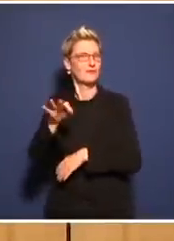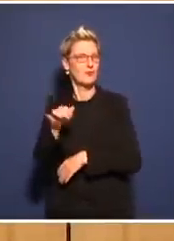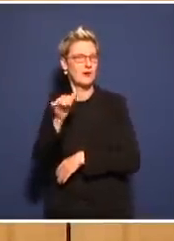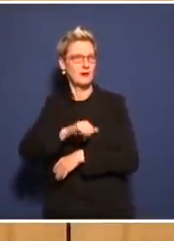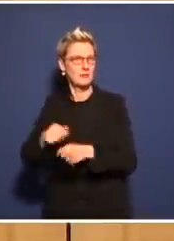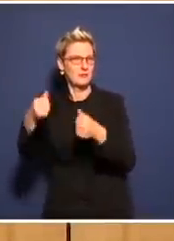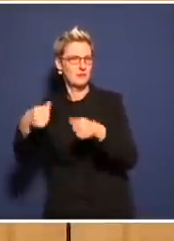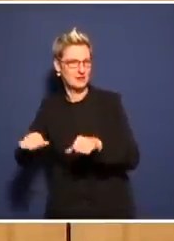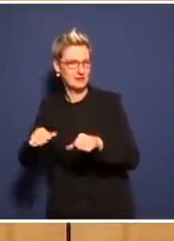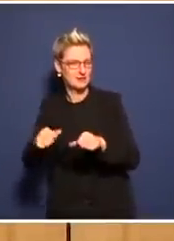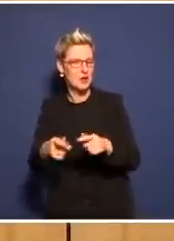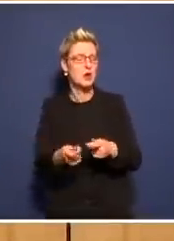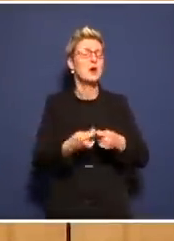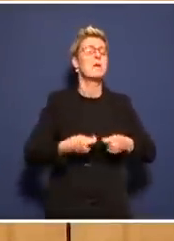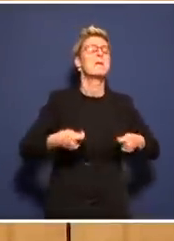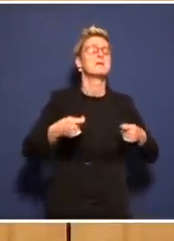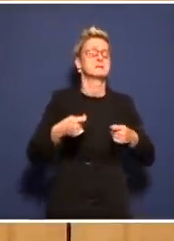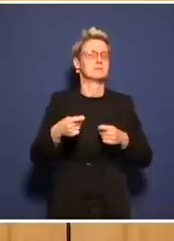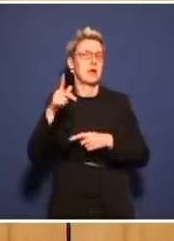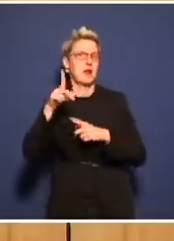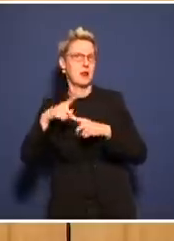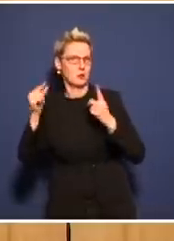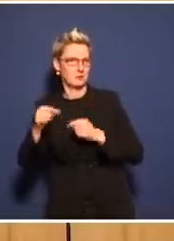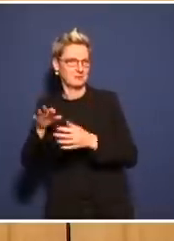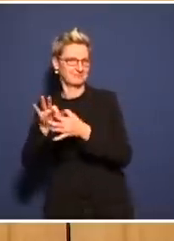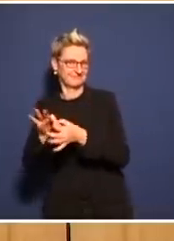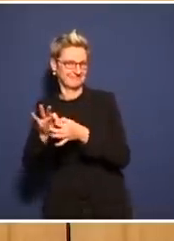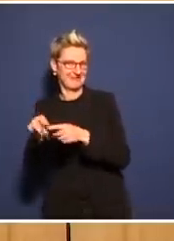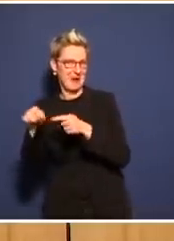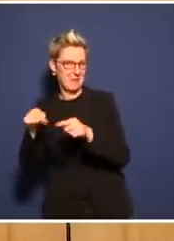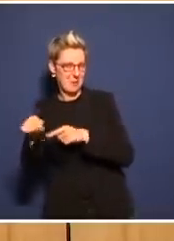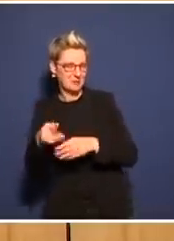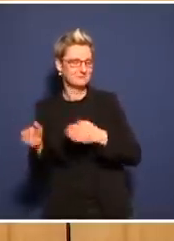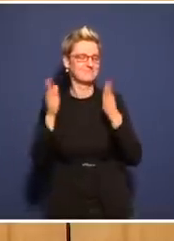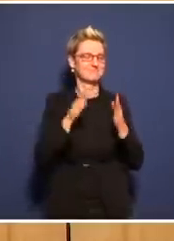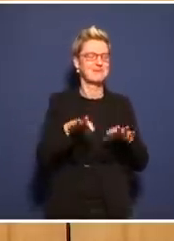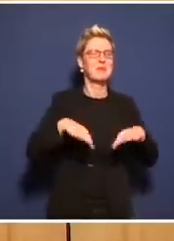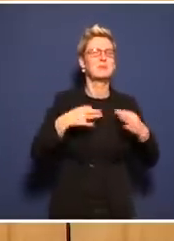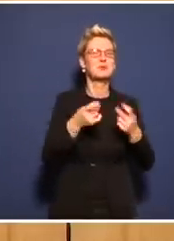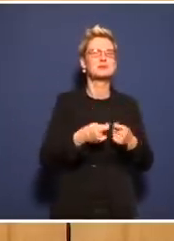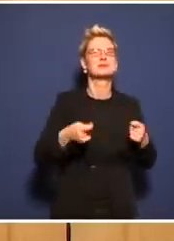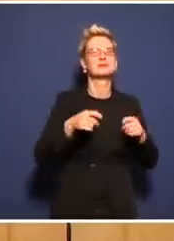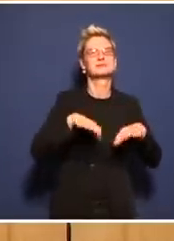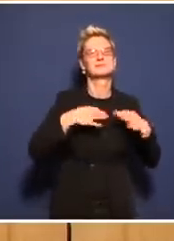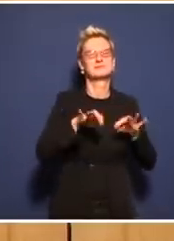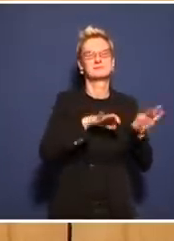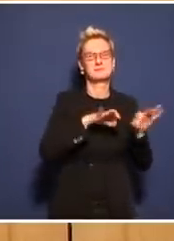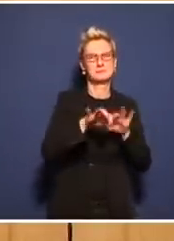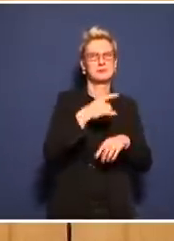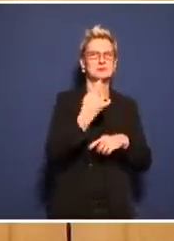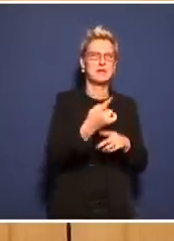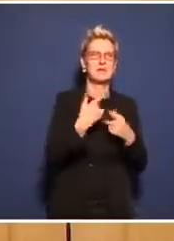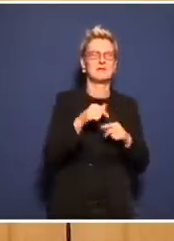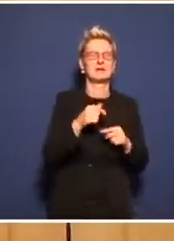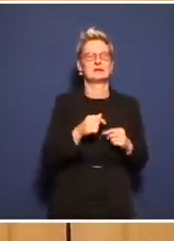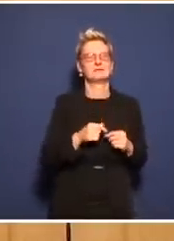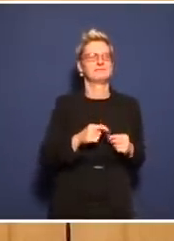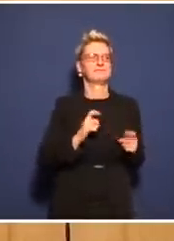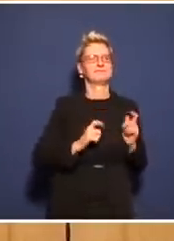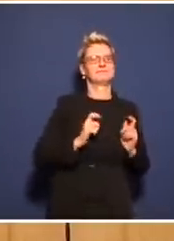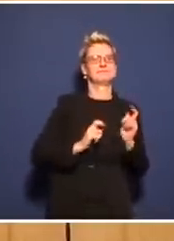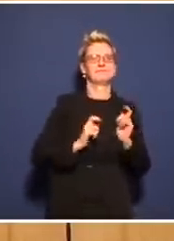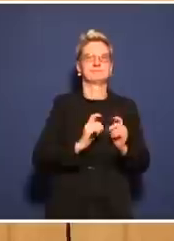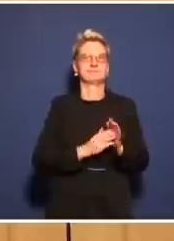keinen eigenen Vorschlag einbringen will. Wo ist Ihre Führungsstärke, Herr Lauterbach? Eine